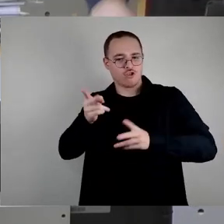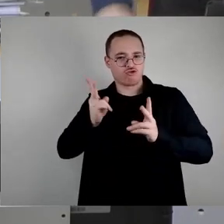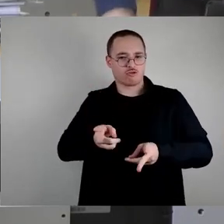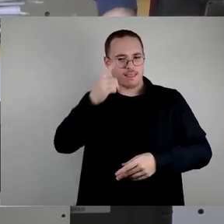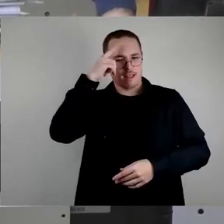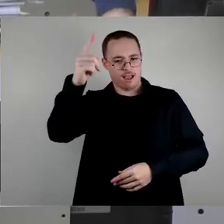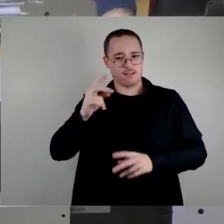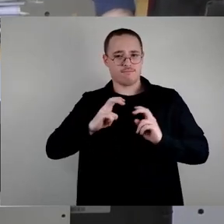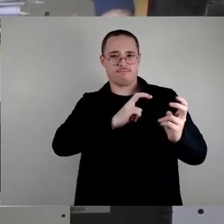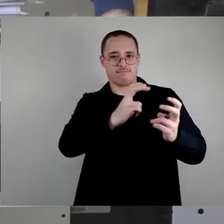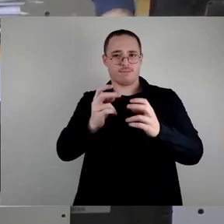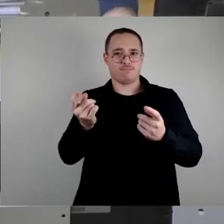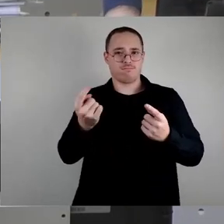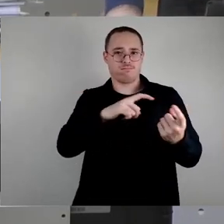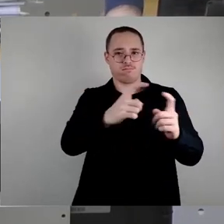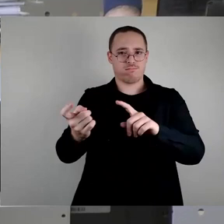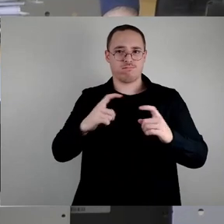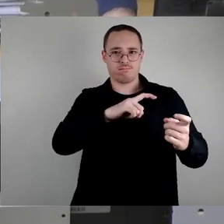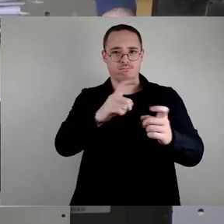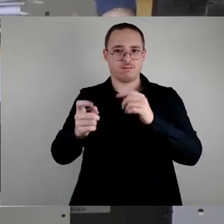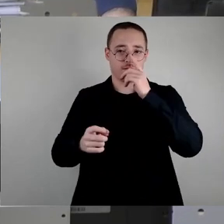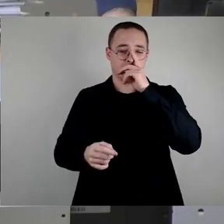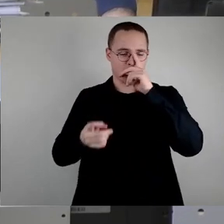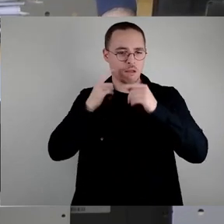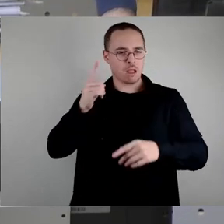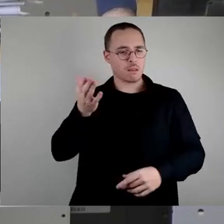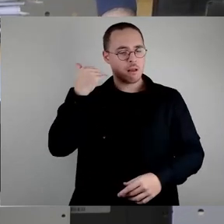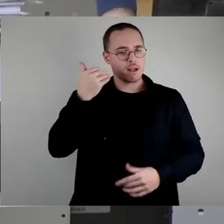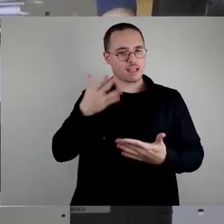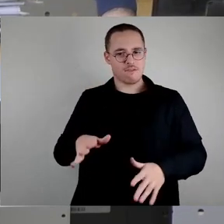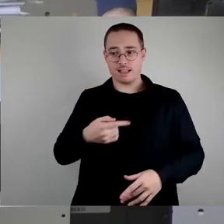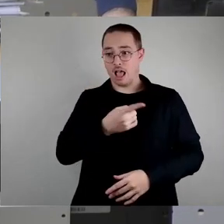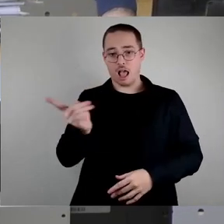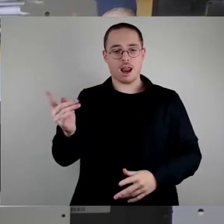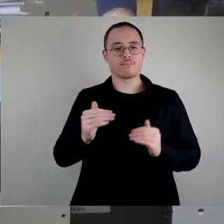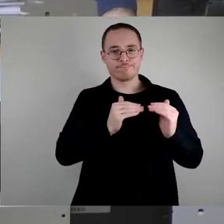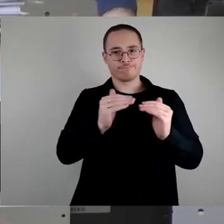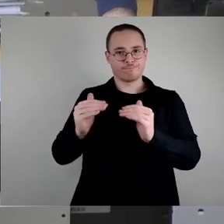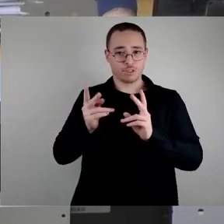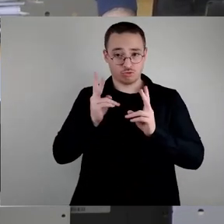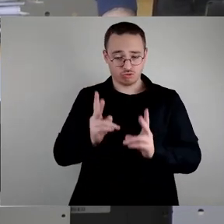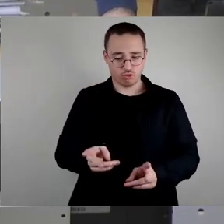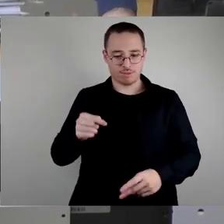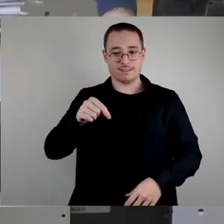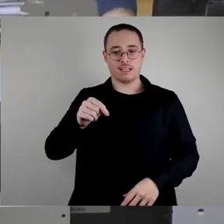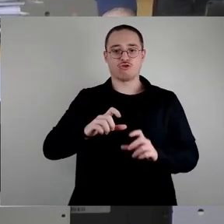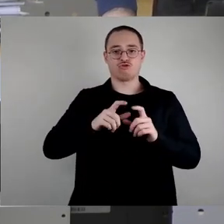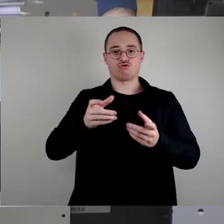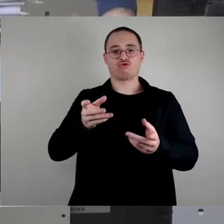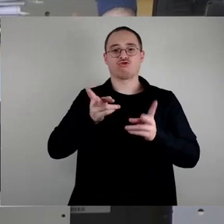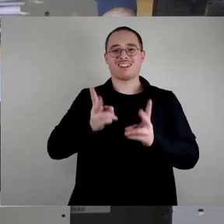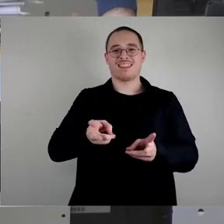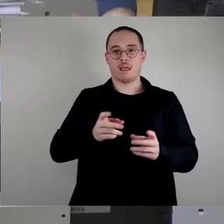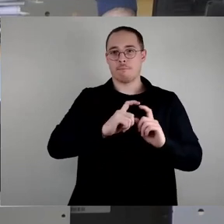es verstanden, der Konsens, dass wir gesagt haben, die Stadtbezirke bekommen diese Mittel, um ihre Rechte, die sie nach der